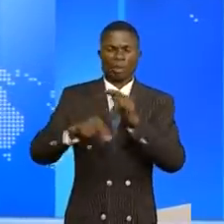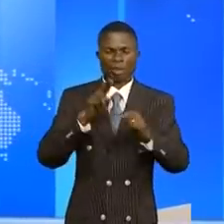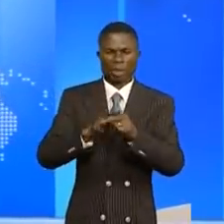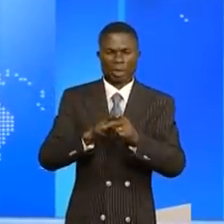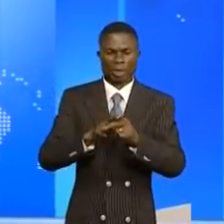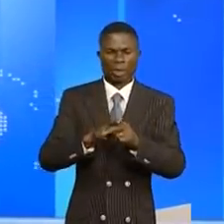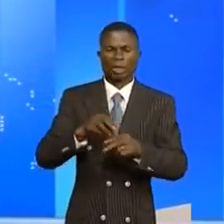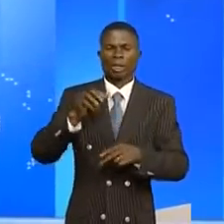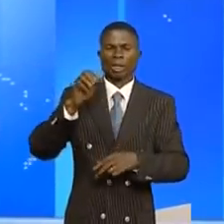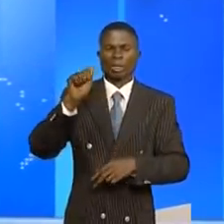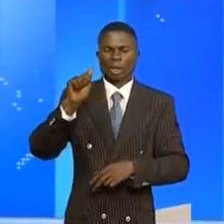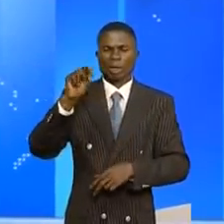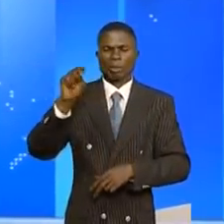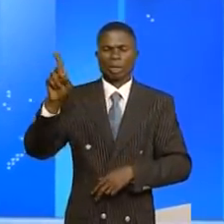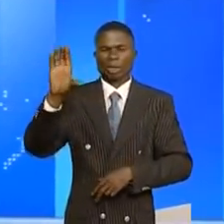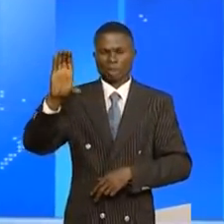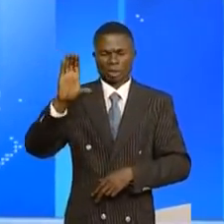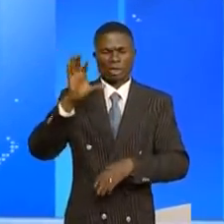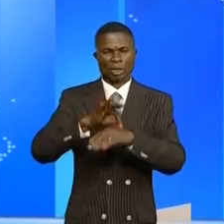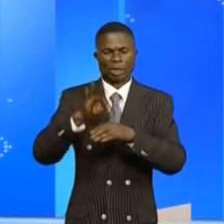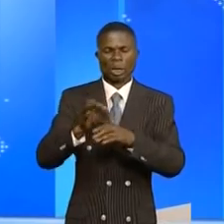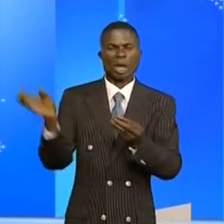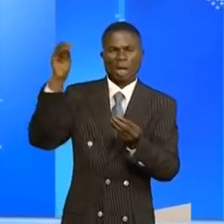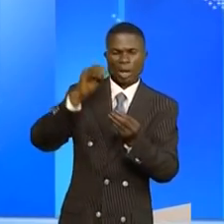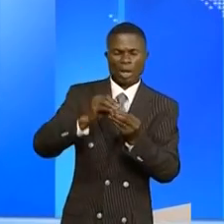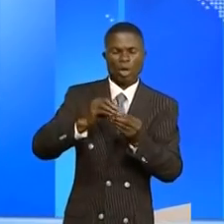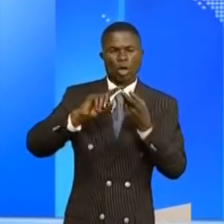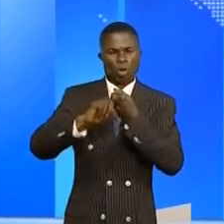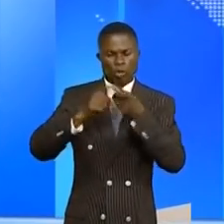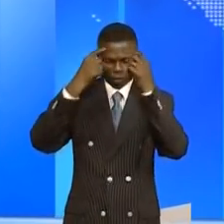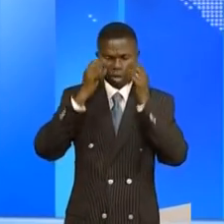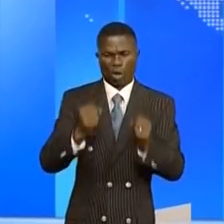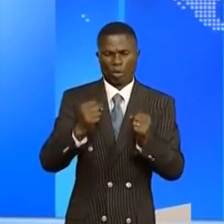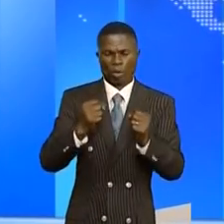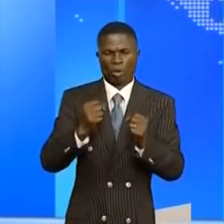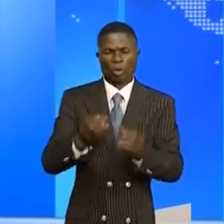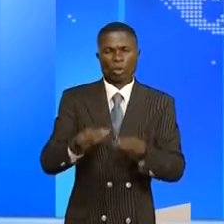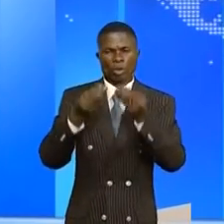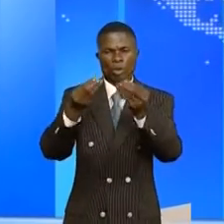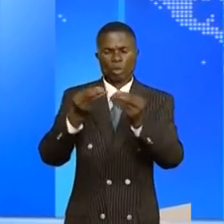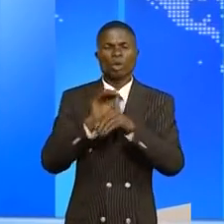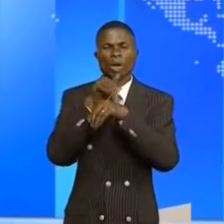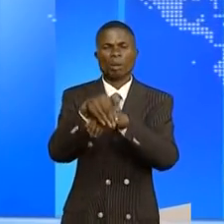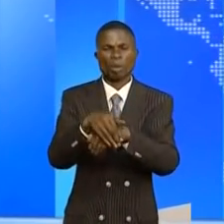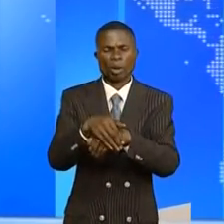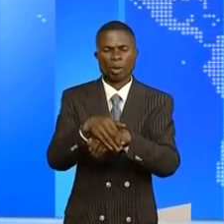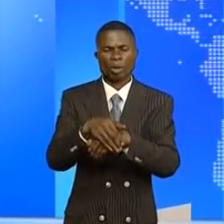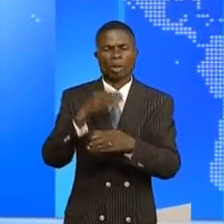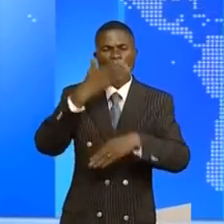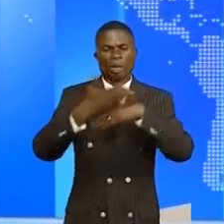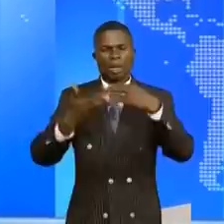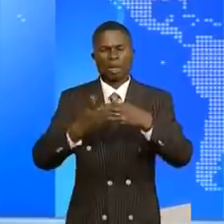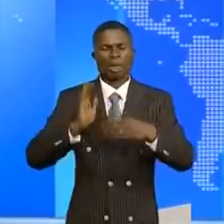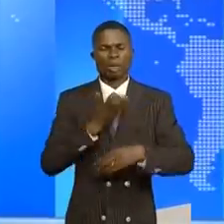L.A.M.C. saisit l'occasion pour vous renouveler sa ferme détermination d'apporter sa contribution à la reconstruction